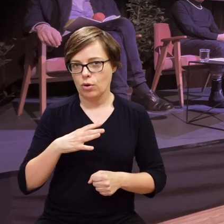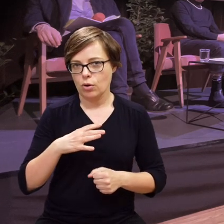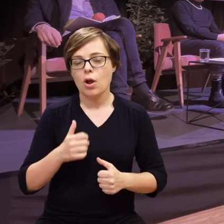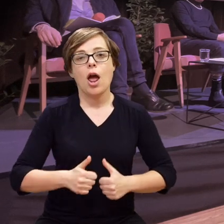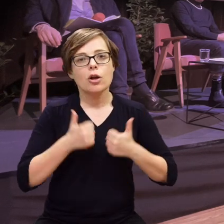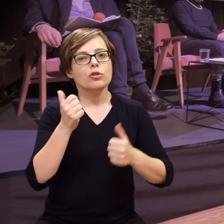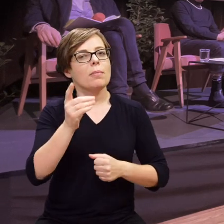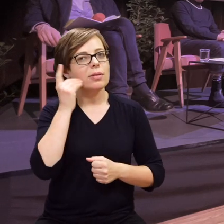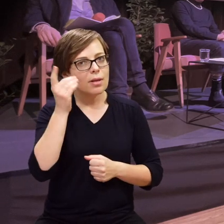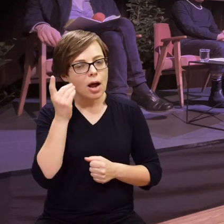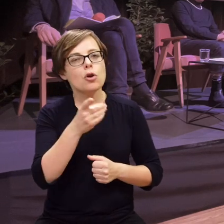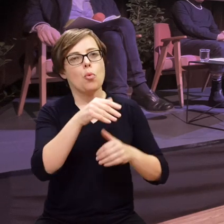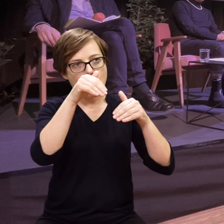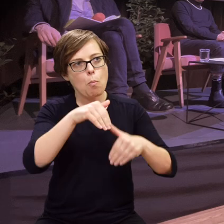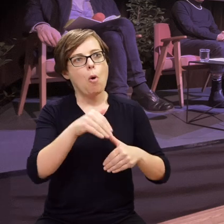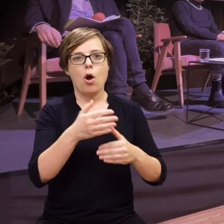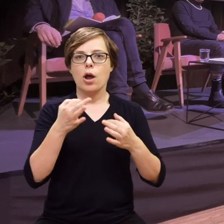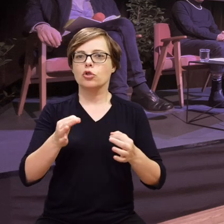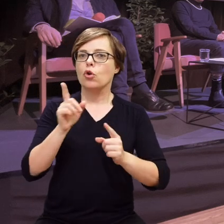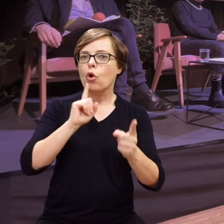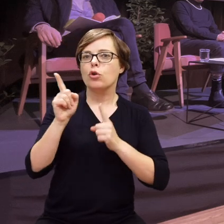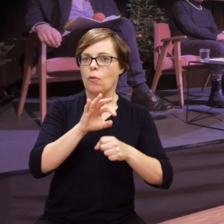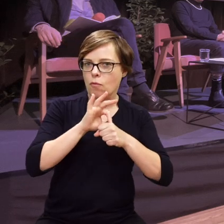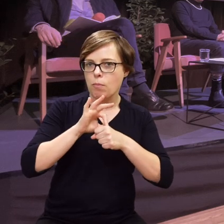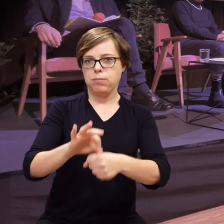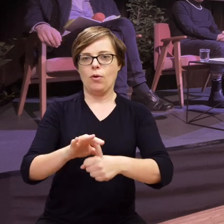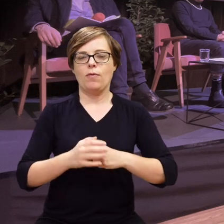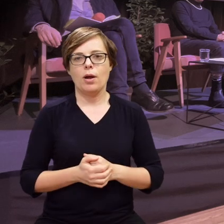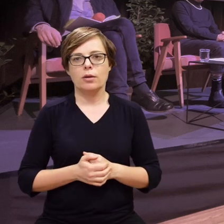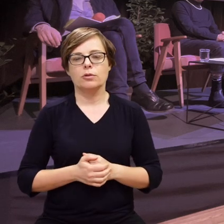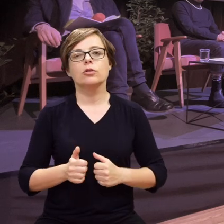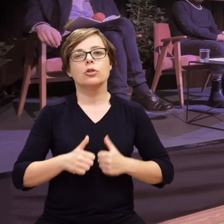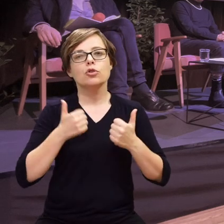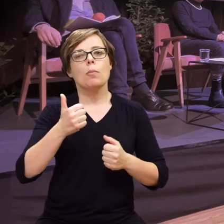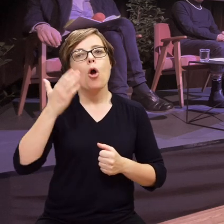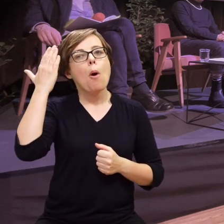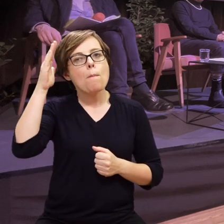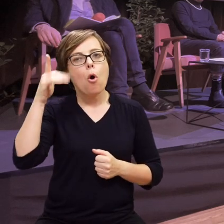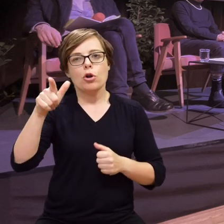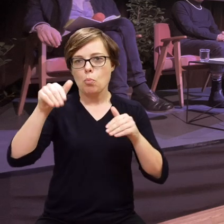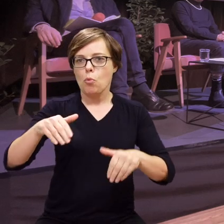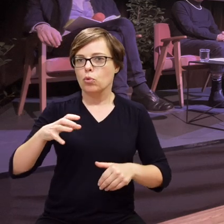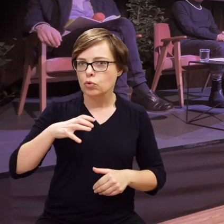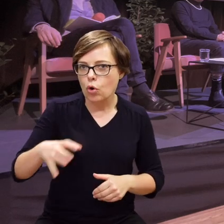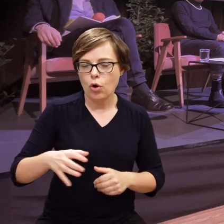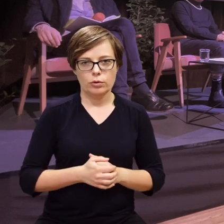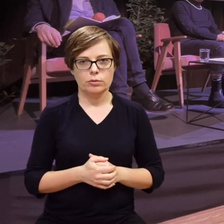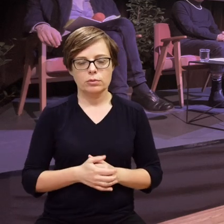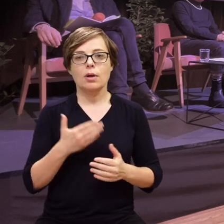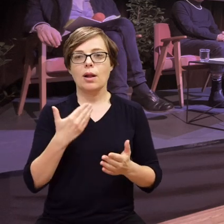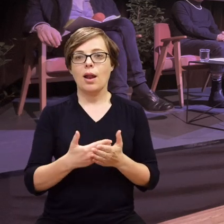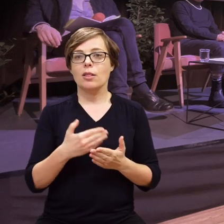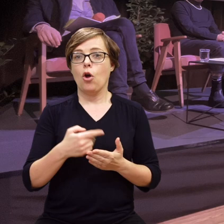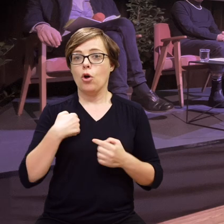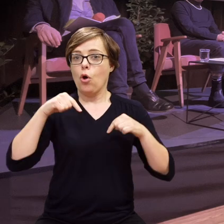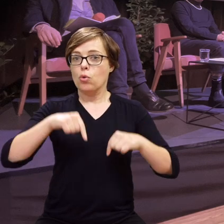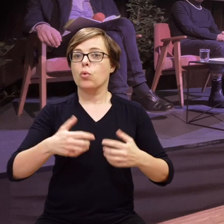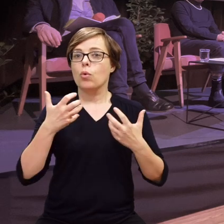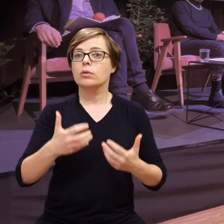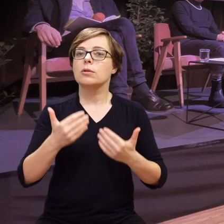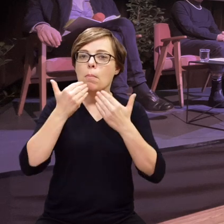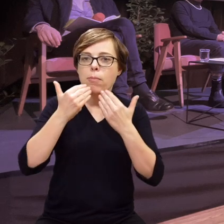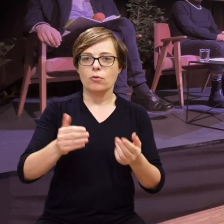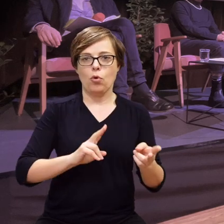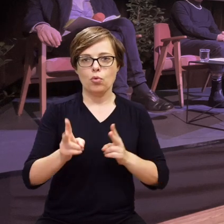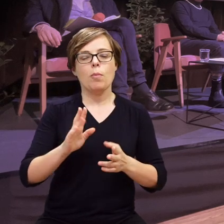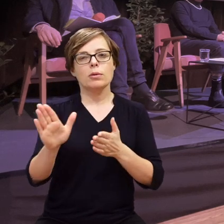żeby Daniel mógł poprowadzić tę rozmowę, żeby Monika mogła być naszym gościem. Więc ja z tego miejsca dziękuję.